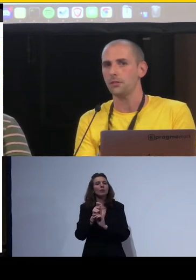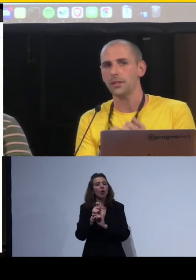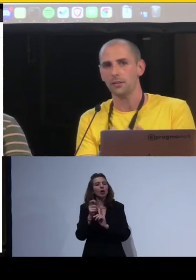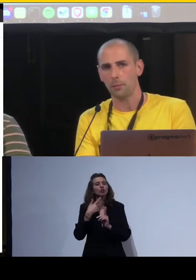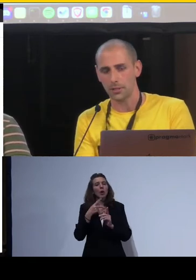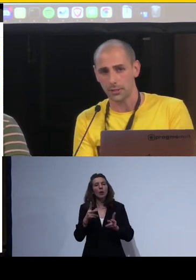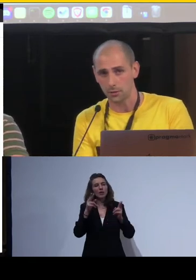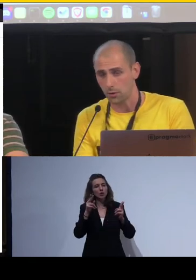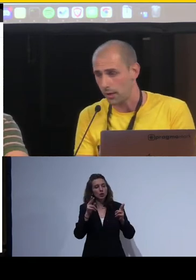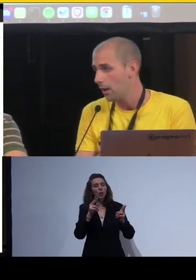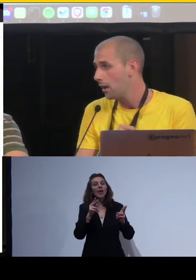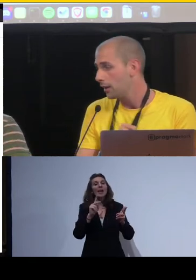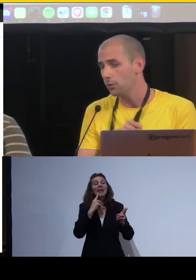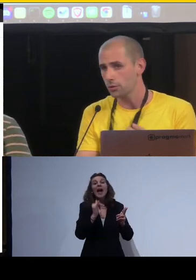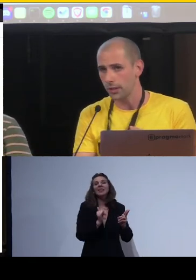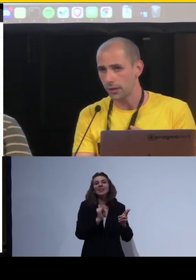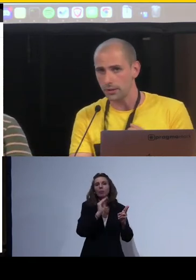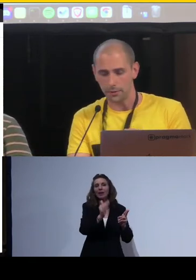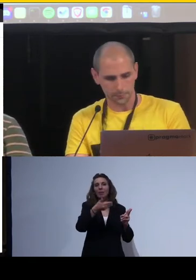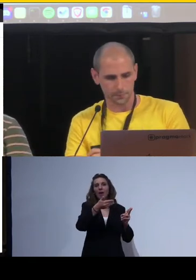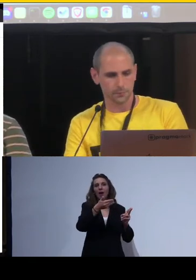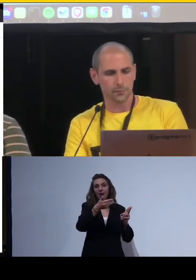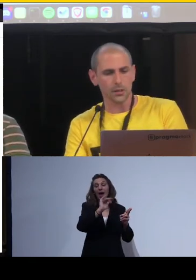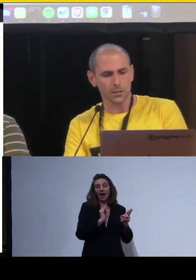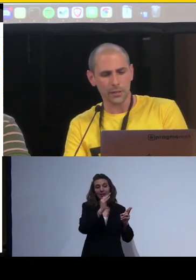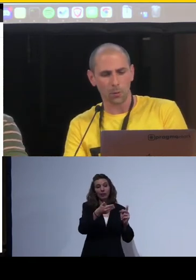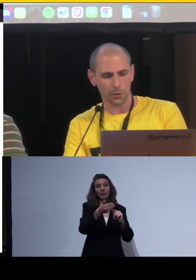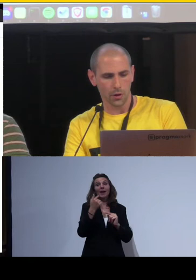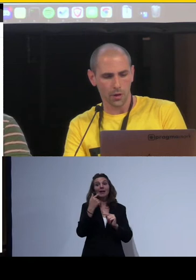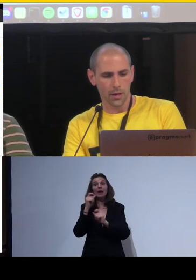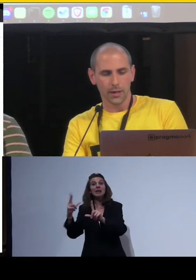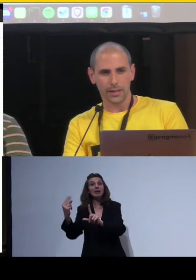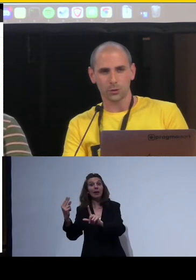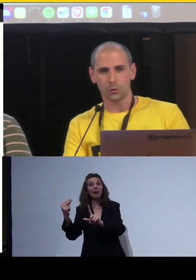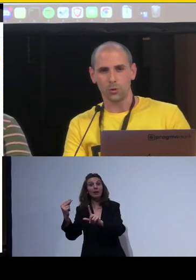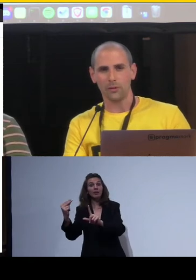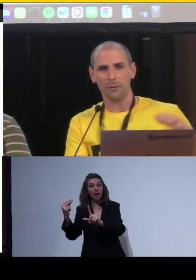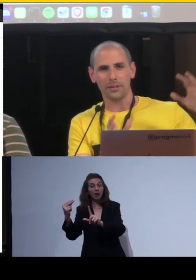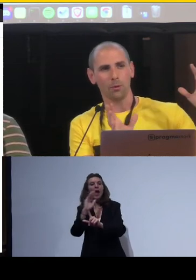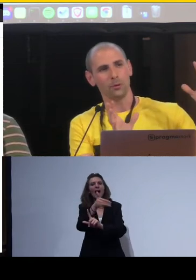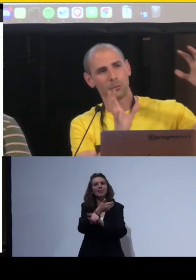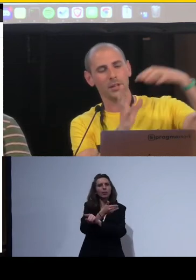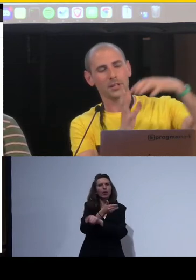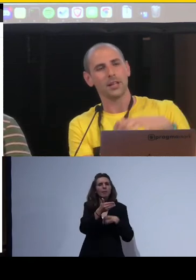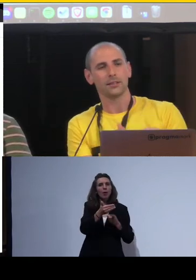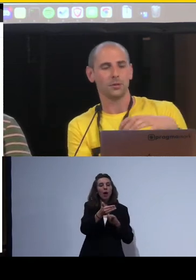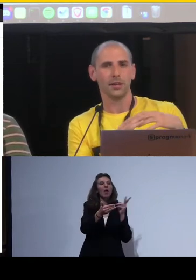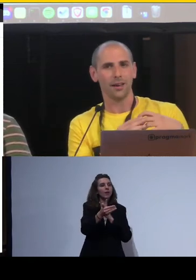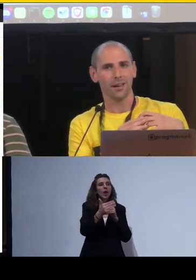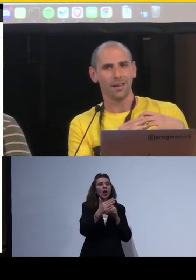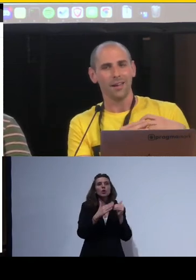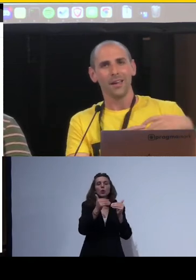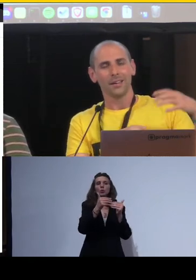come si vede quella presentazione in uno screen reader, si vede proprio che la struttura è veramente molto più innestata,